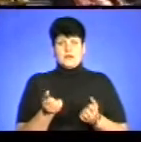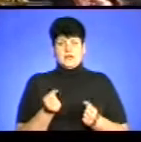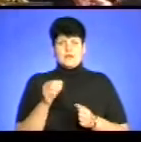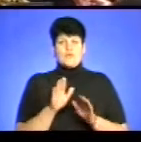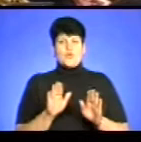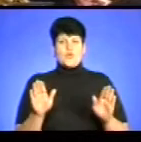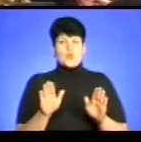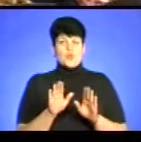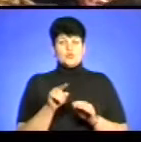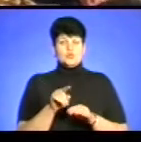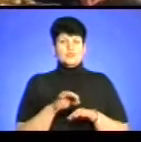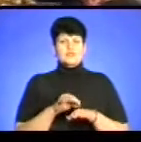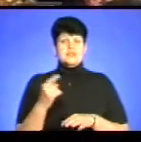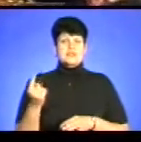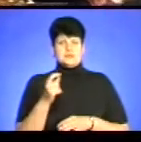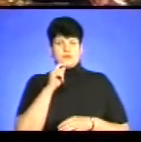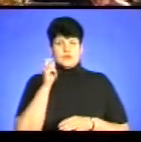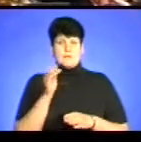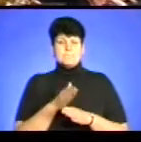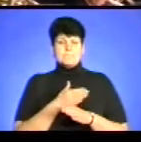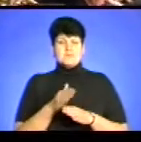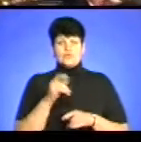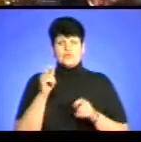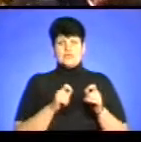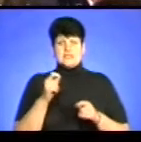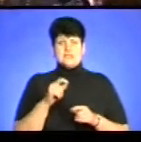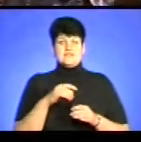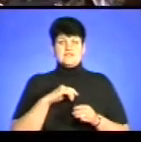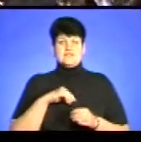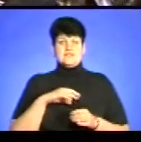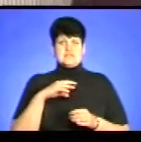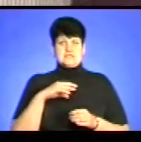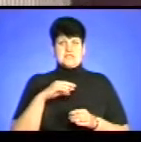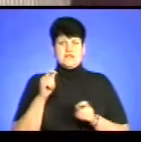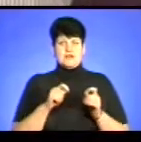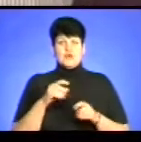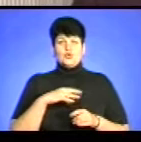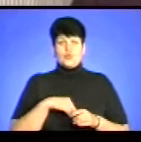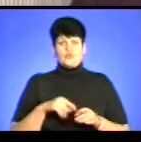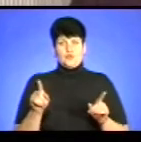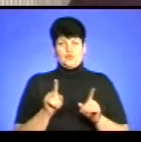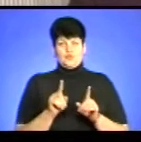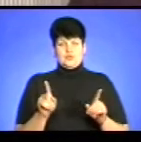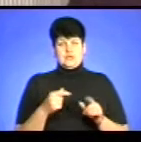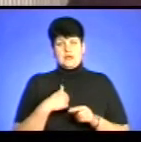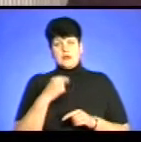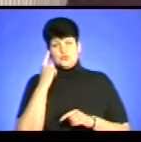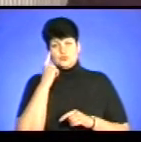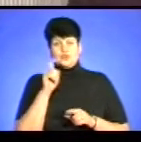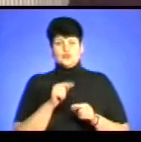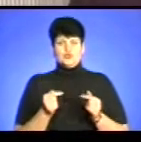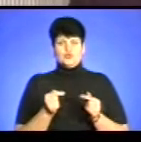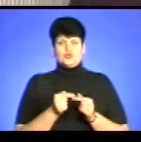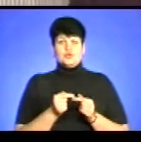що тут проводять єдиний в Україні міжконфесійний фестиваль духовної музики. Я думаю, що точно вони захочуть